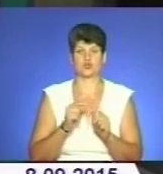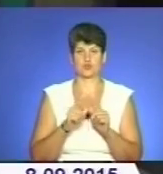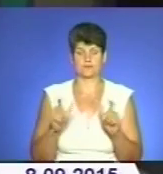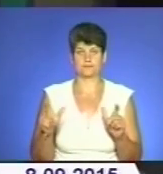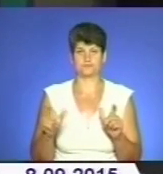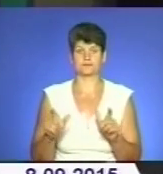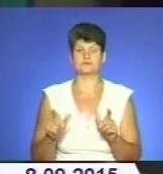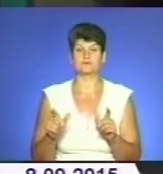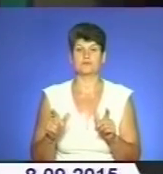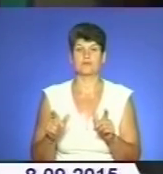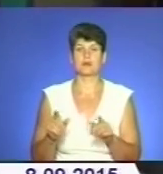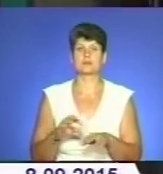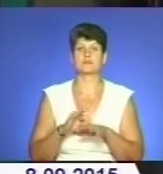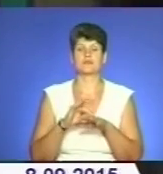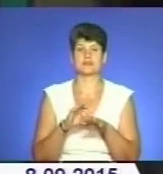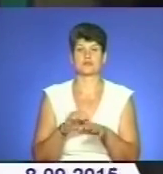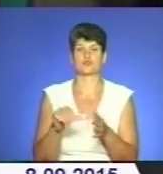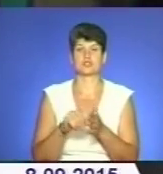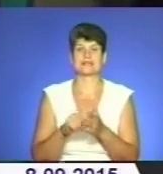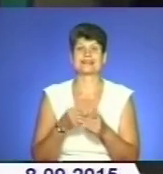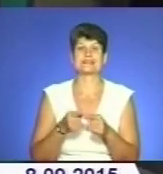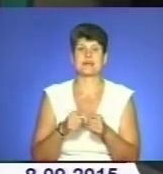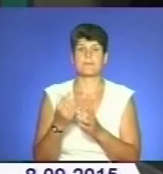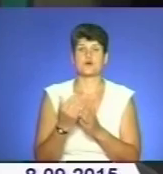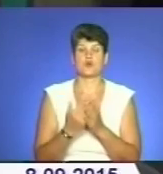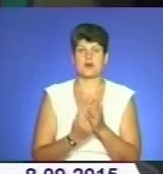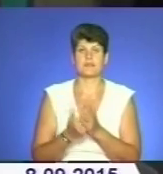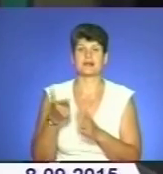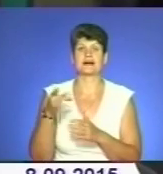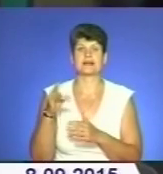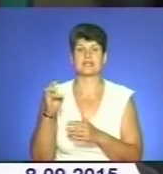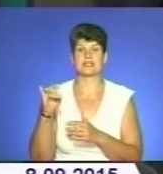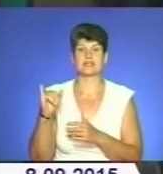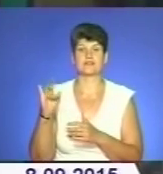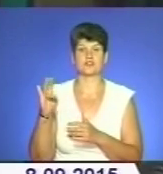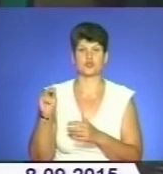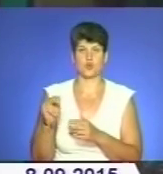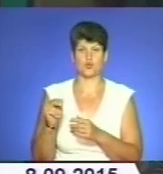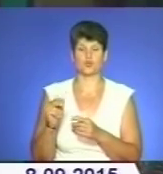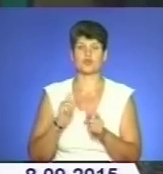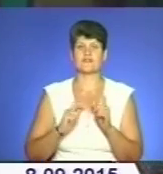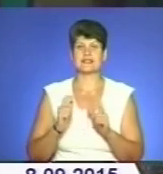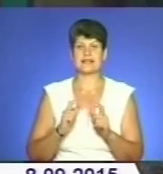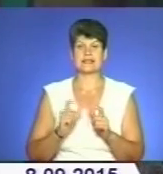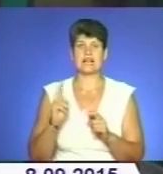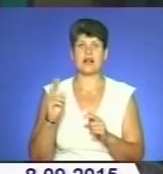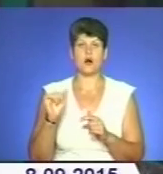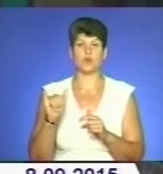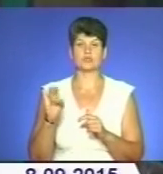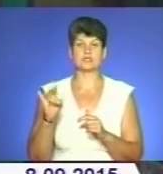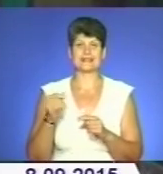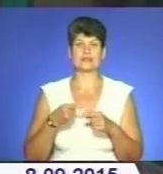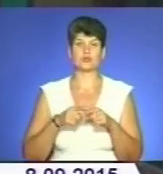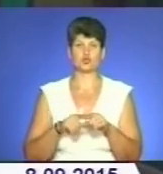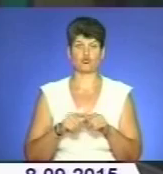Привезти учасників цієї програми, зокрема, професора Грінвічського університету та професора Каунацького технологічного